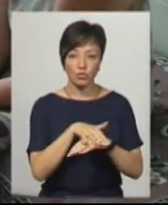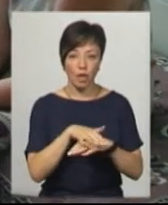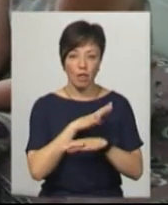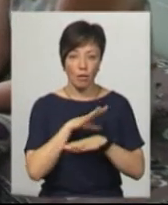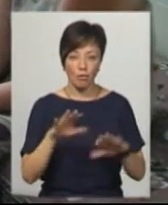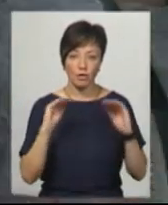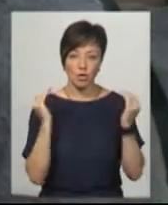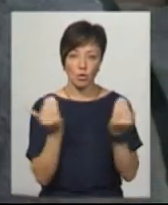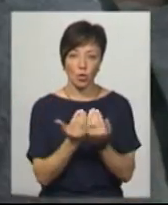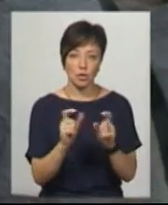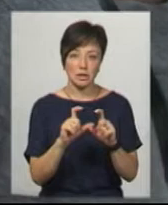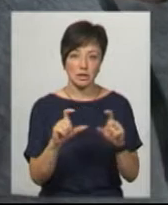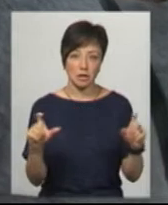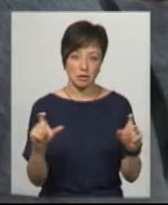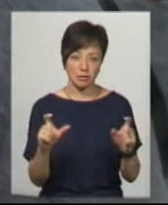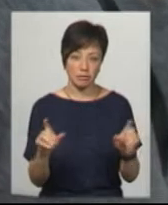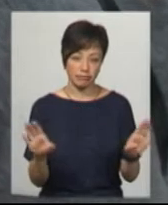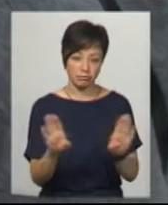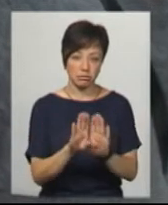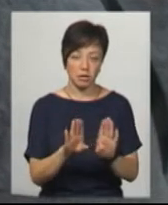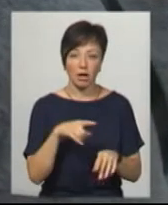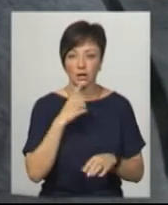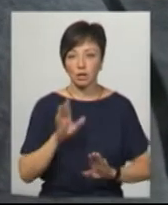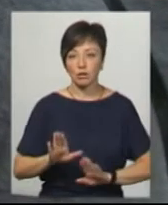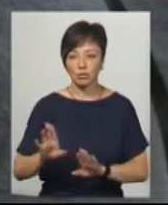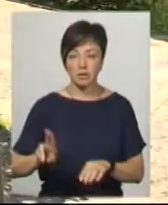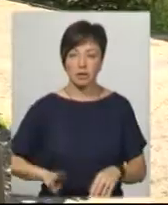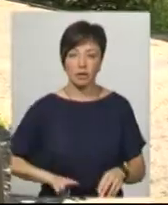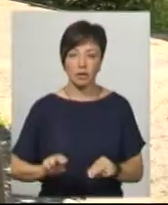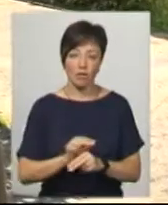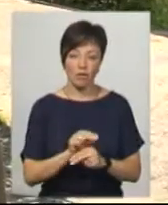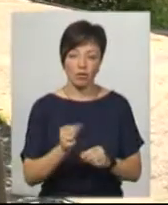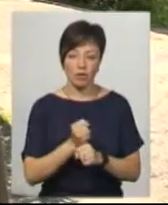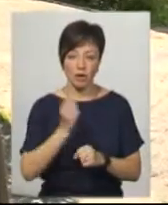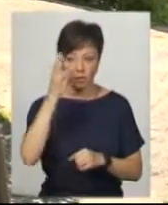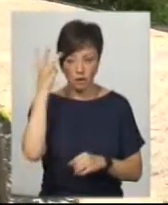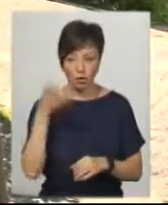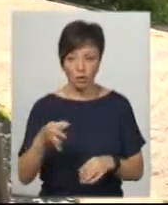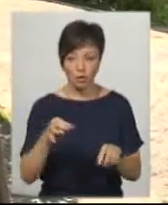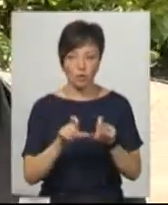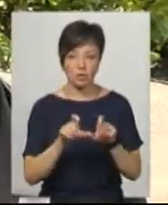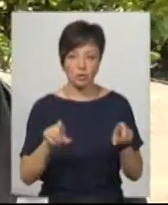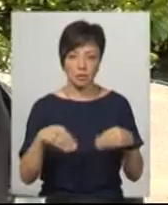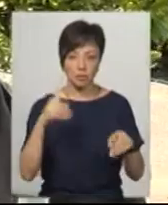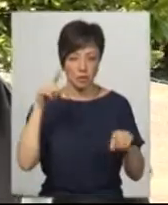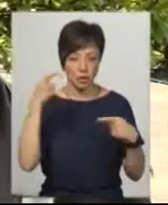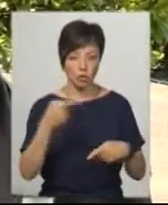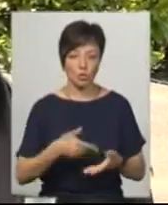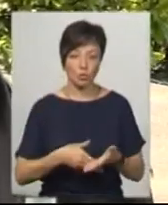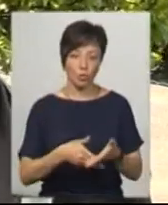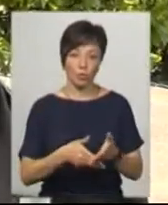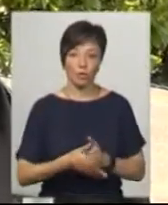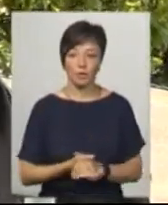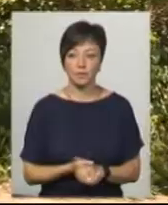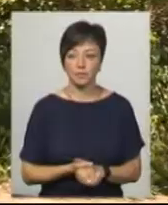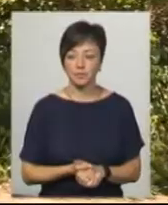ізольований у закладі закритого типу, каже заступник директора з лікувальної роботи Хмельницького обласного закладу з надання психіатричної допомоги